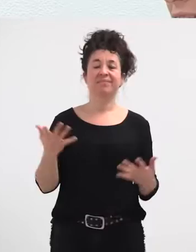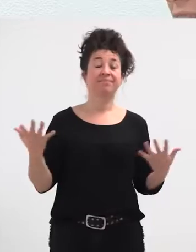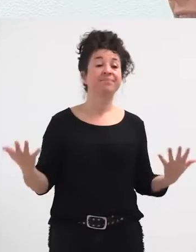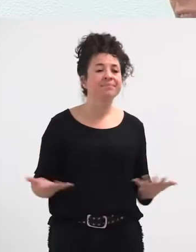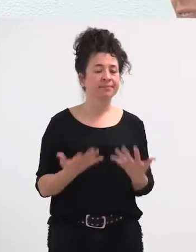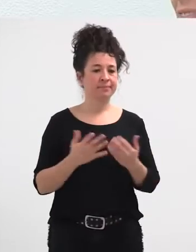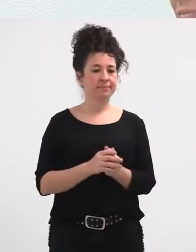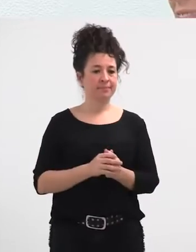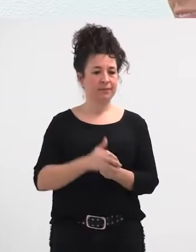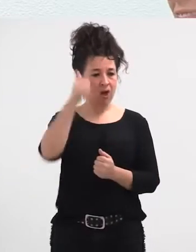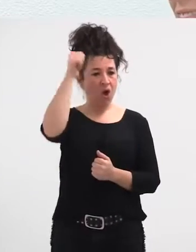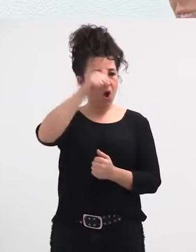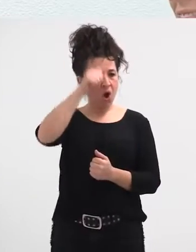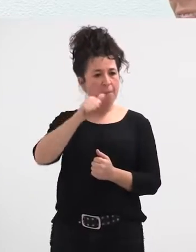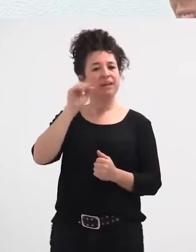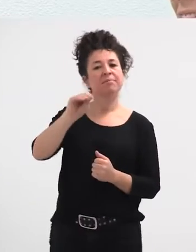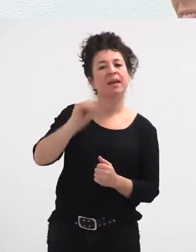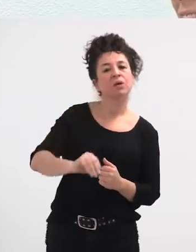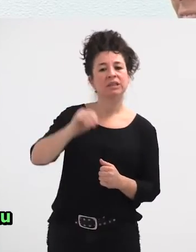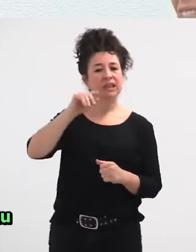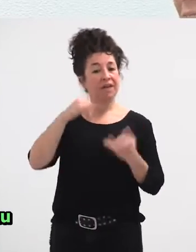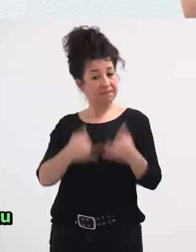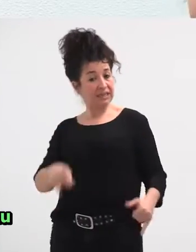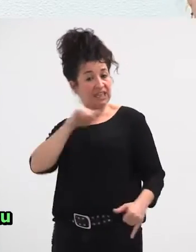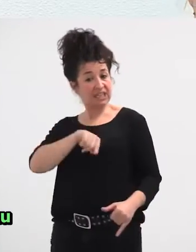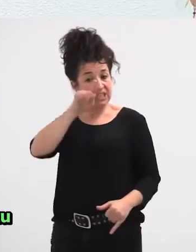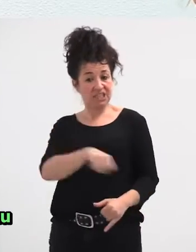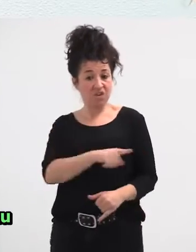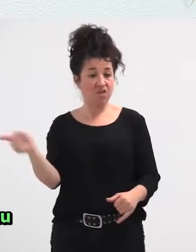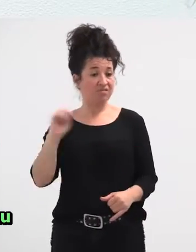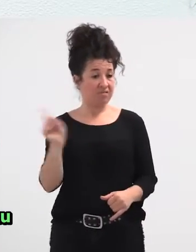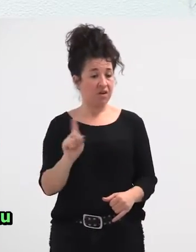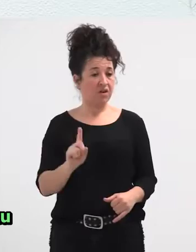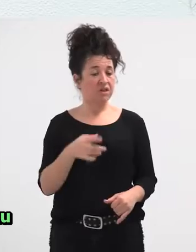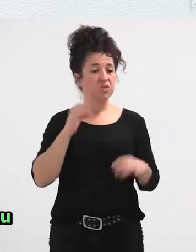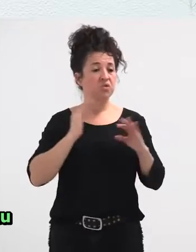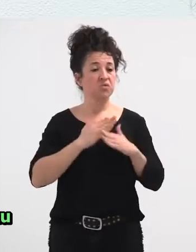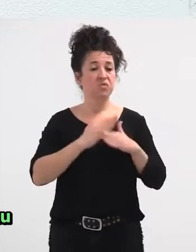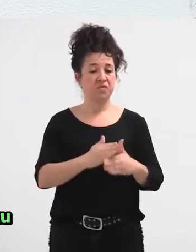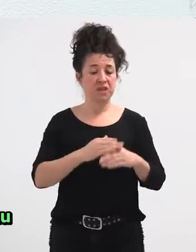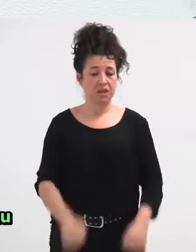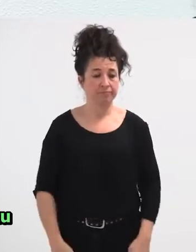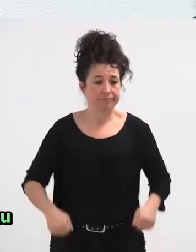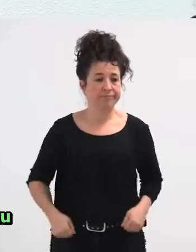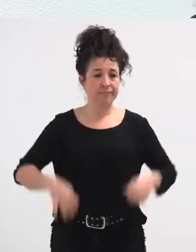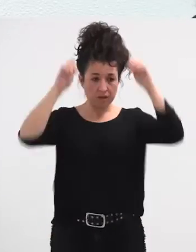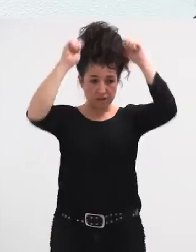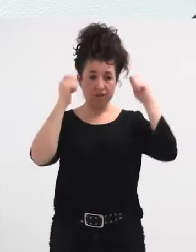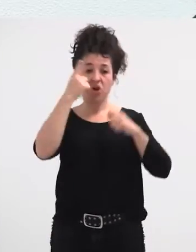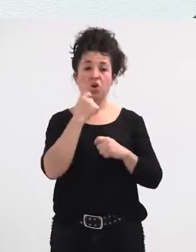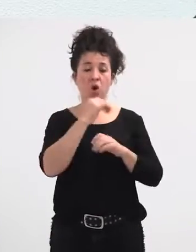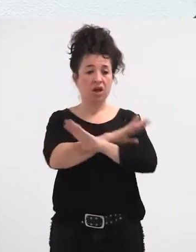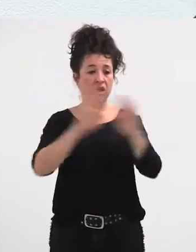a ber, bizon eietzai egaldetzen jaia sentitzen duten, edo ez duten sentitzen, eh? Bizon batek askidu galtza batzuk lortu, eta txapel gorri balortu,